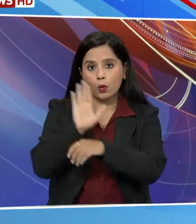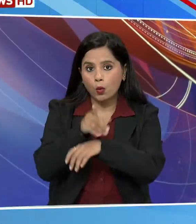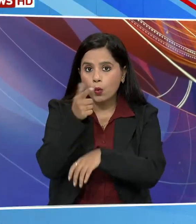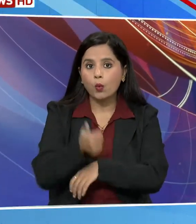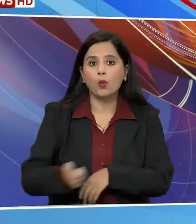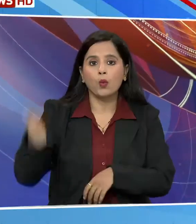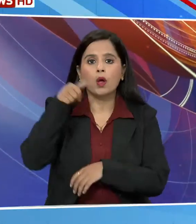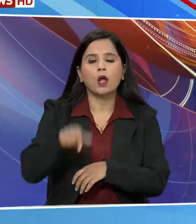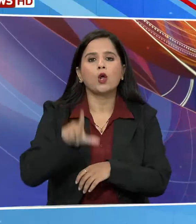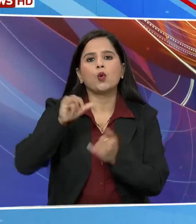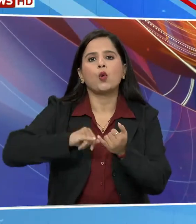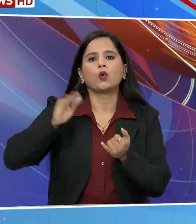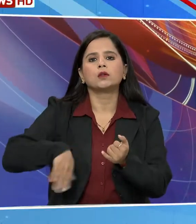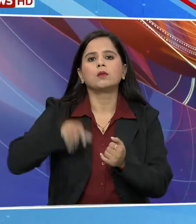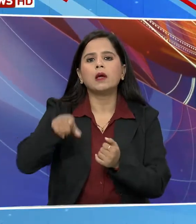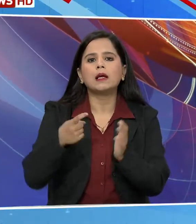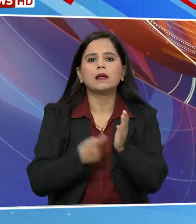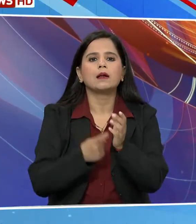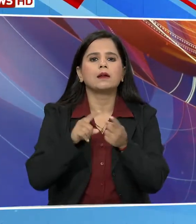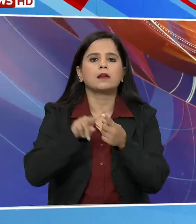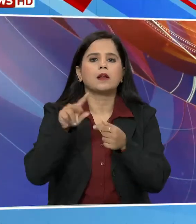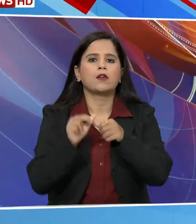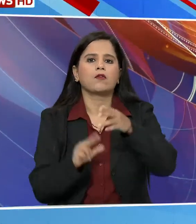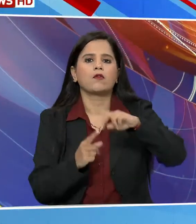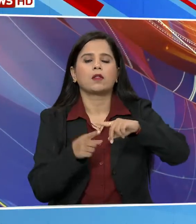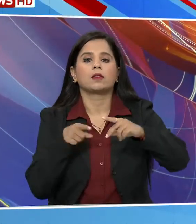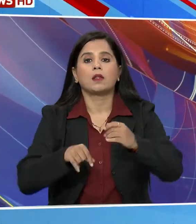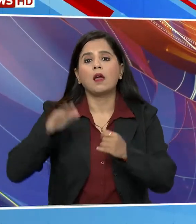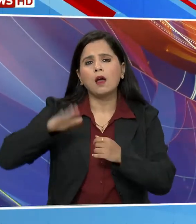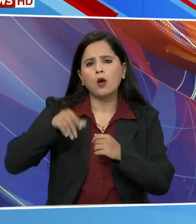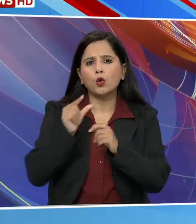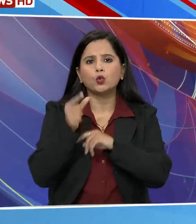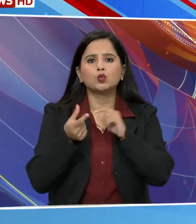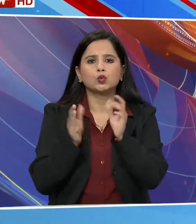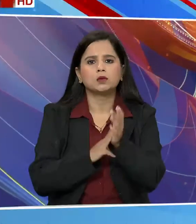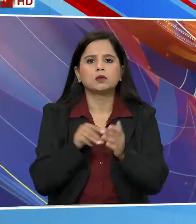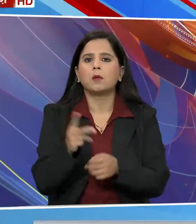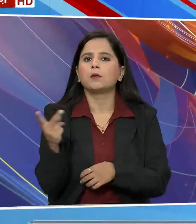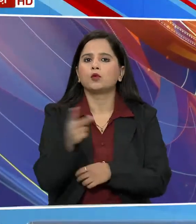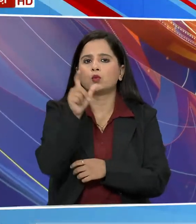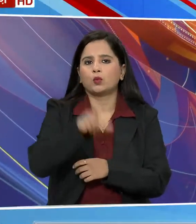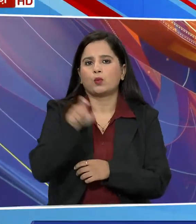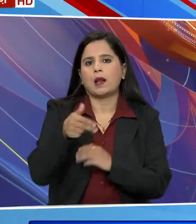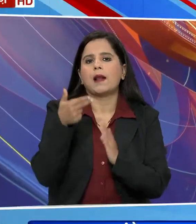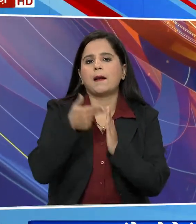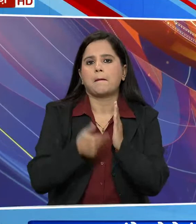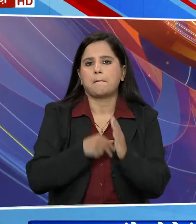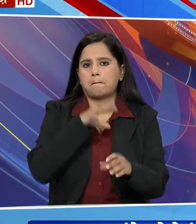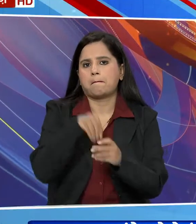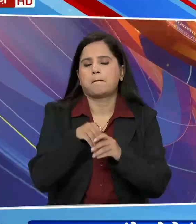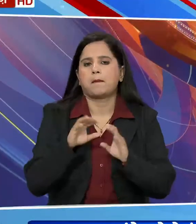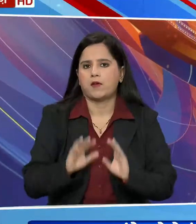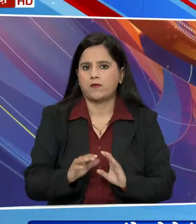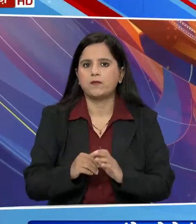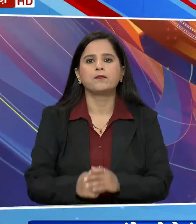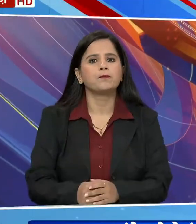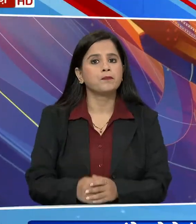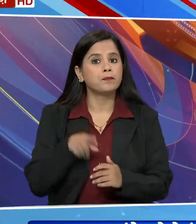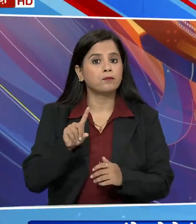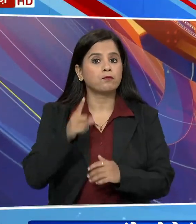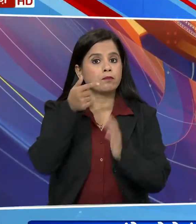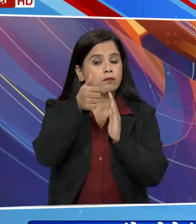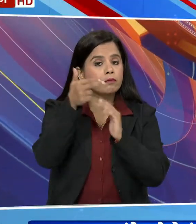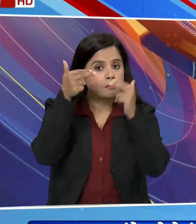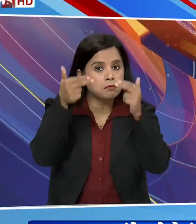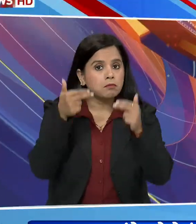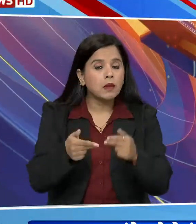लोकसभा सांसद रेवन्त रडडी और सांसद उत्तम कुमार रडडी का भी नाम शामिल है पहली सूची